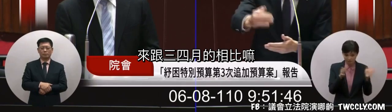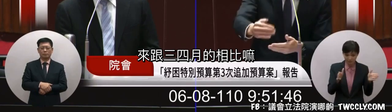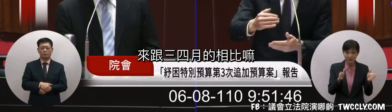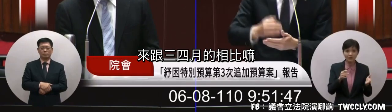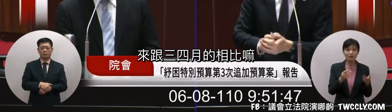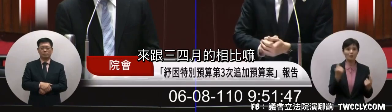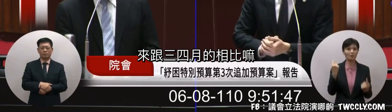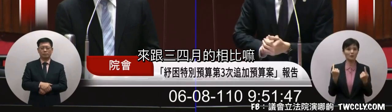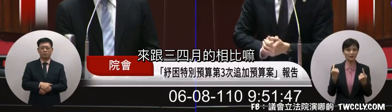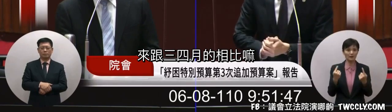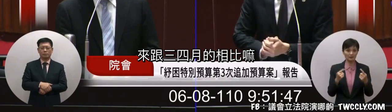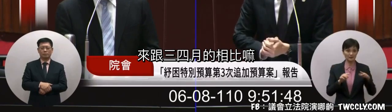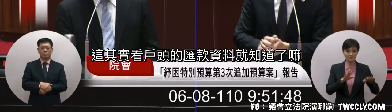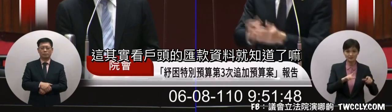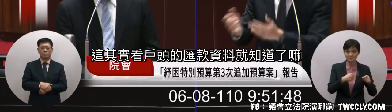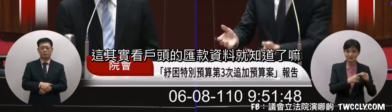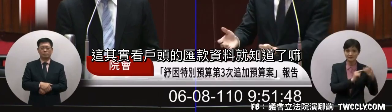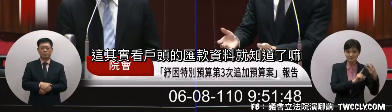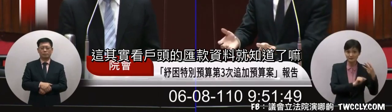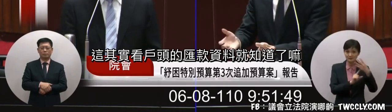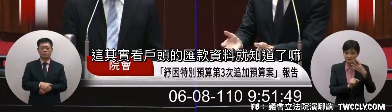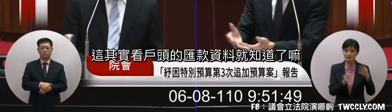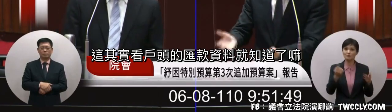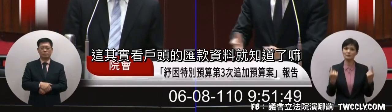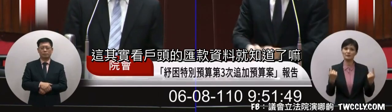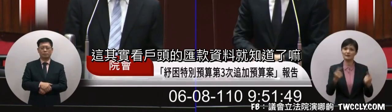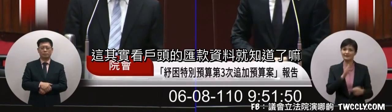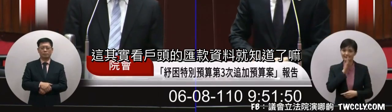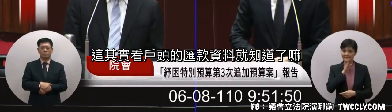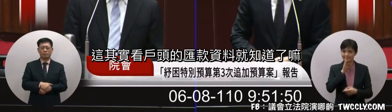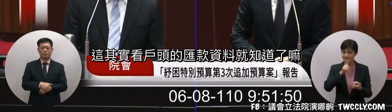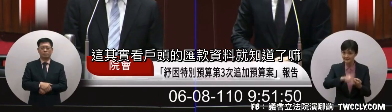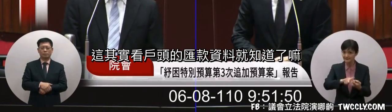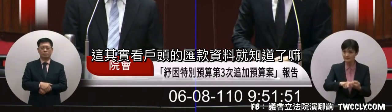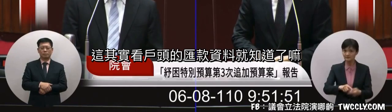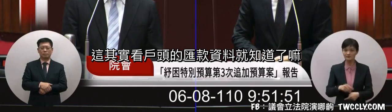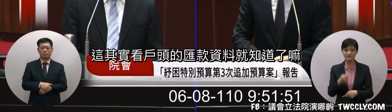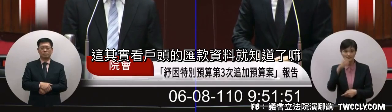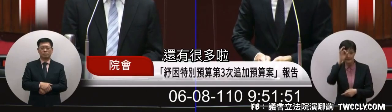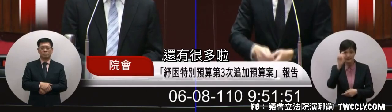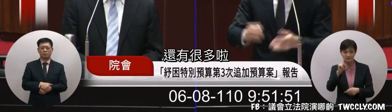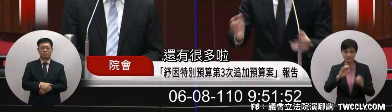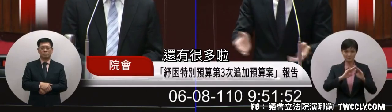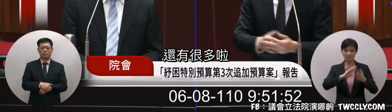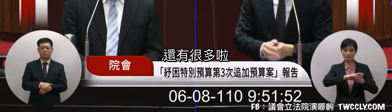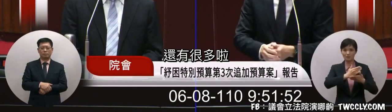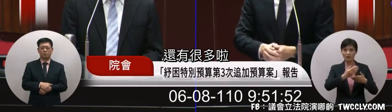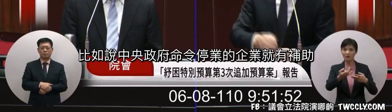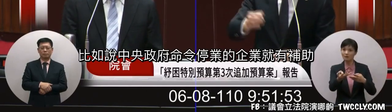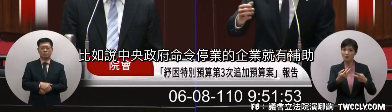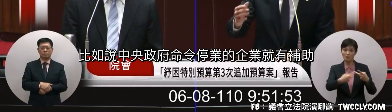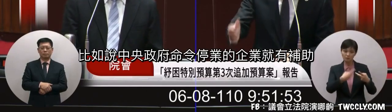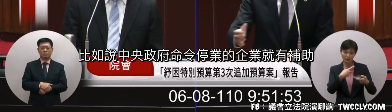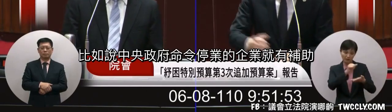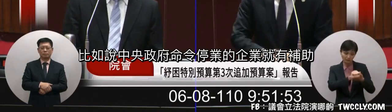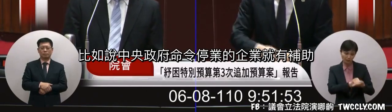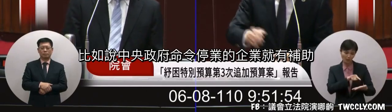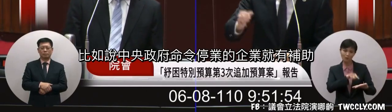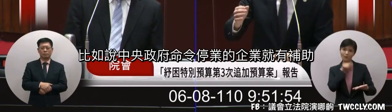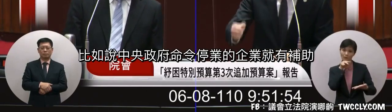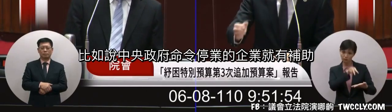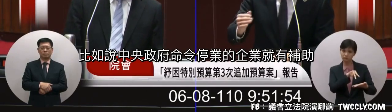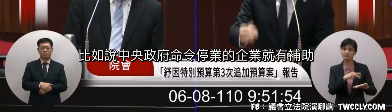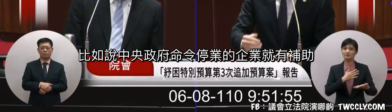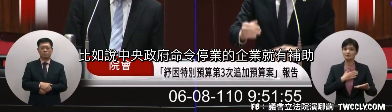來到三四月的相比這其實看口座的費款資料就知道了還有很多譬如說中央